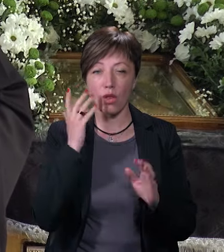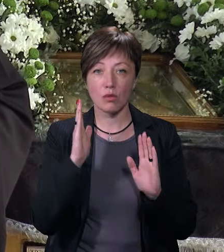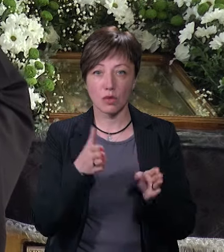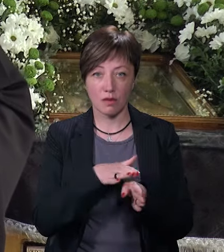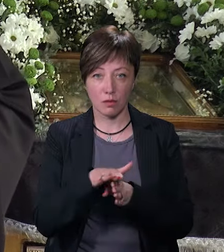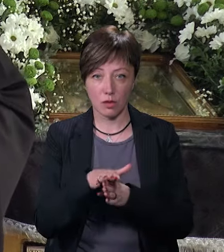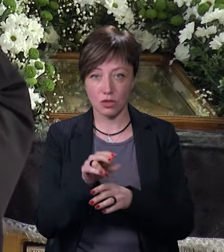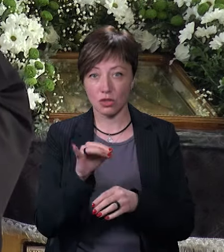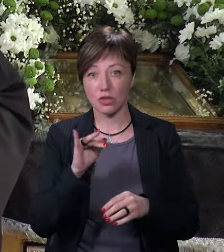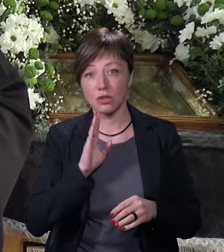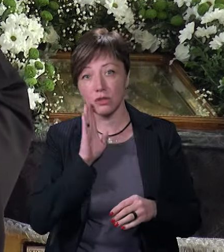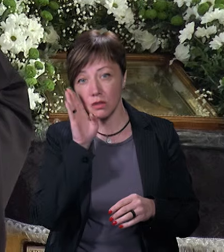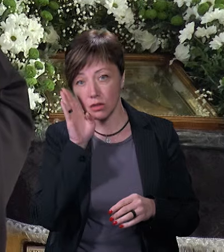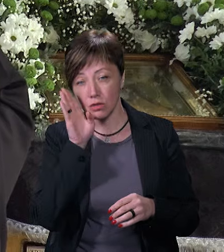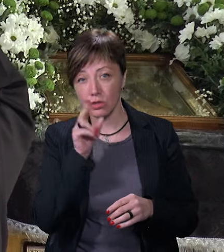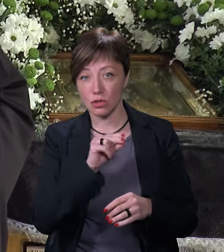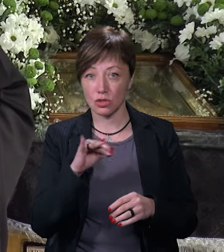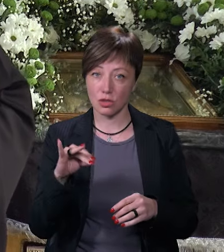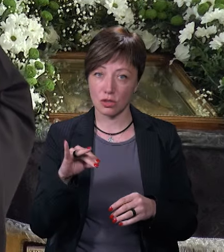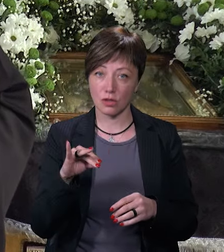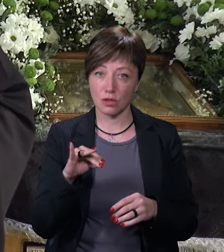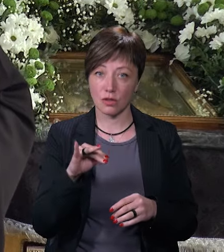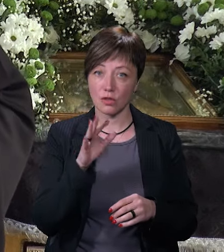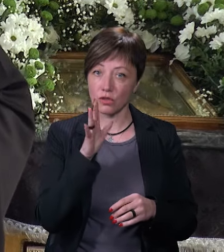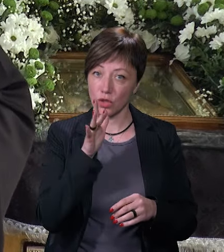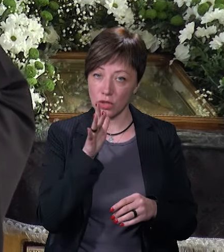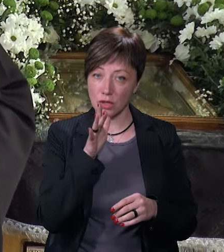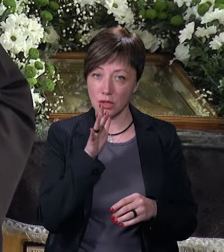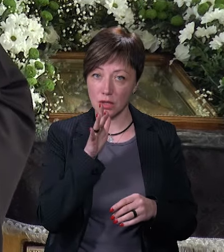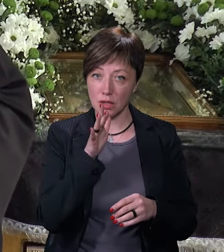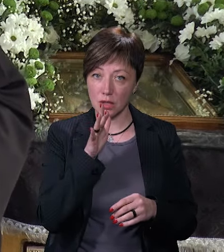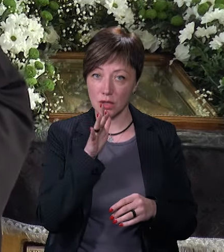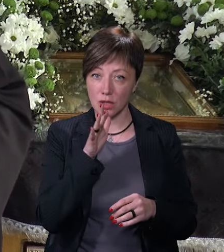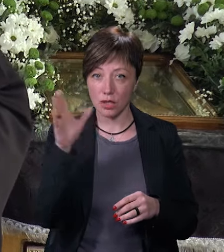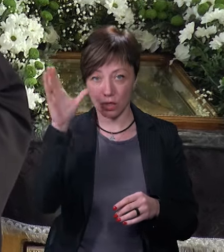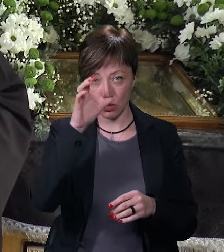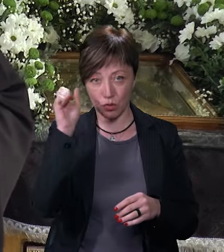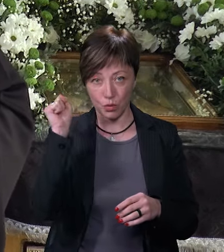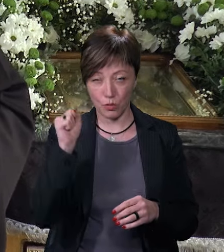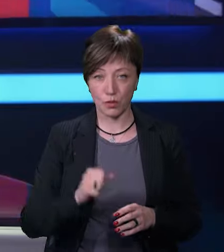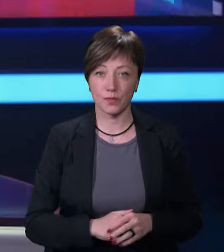відбуватися – чи зранку, чи в часі нічному.